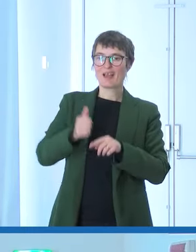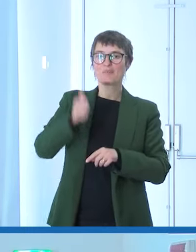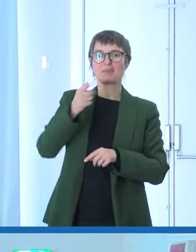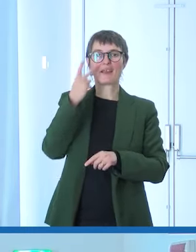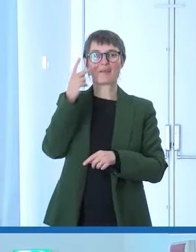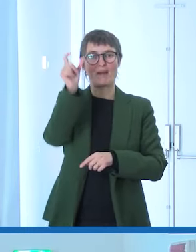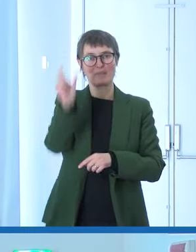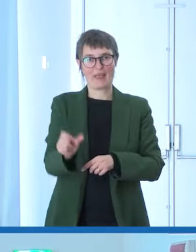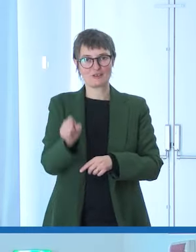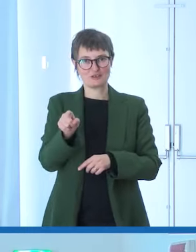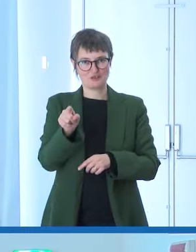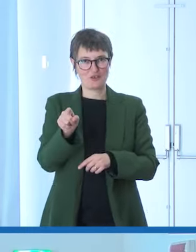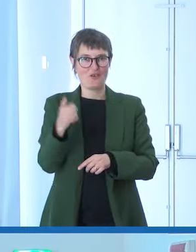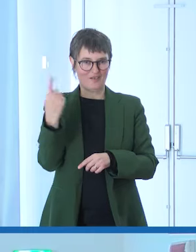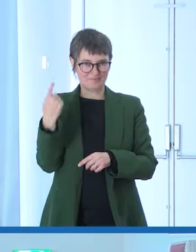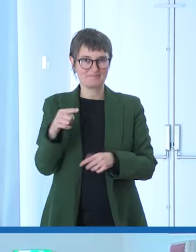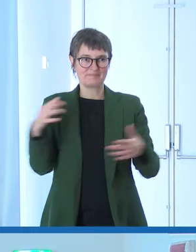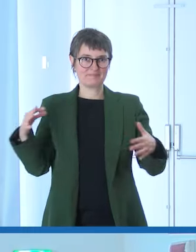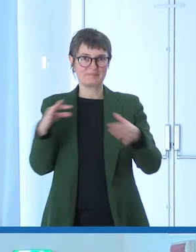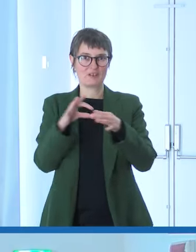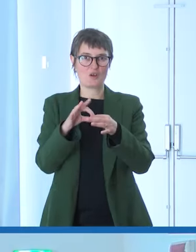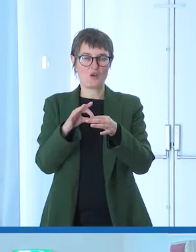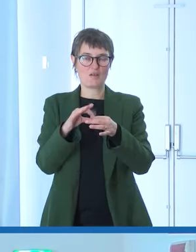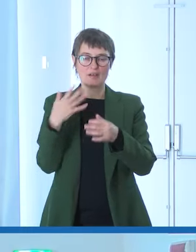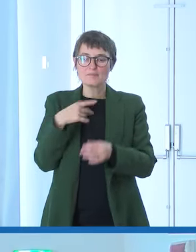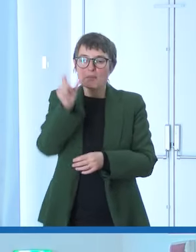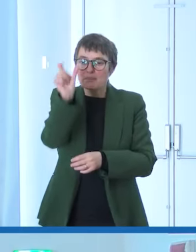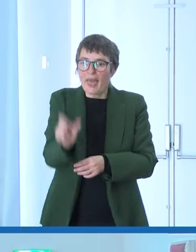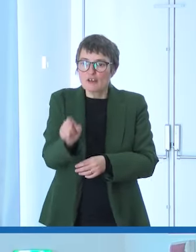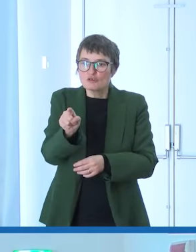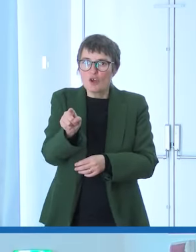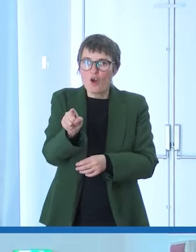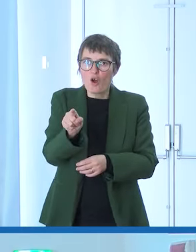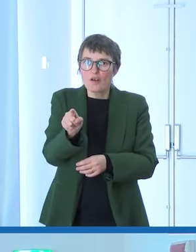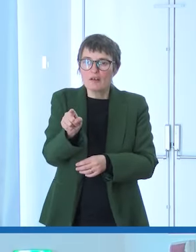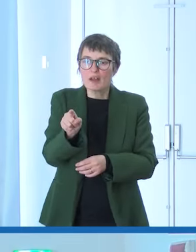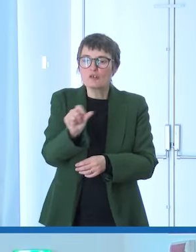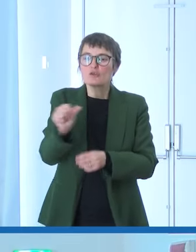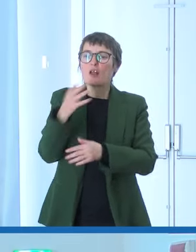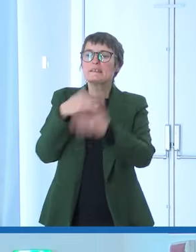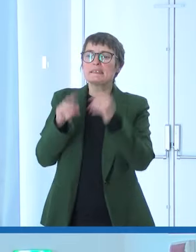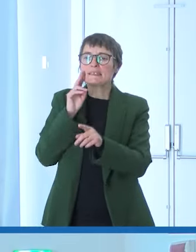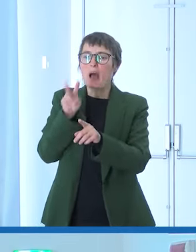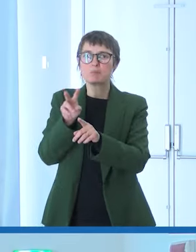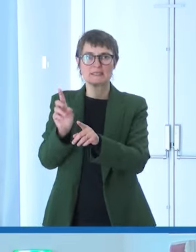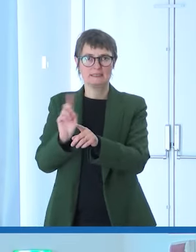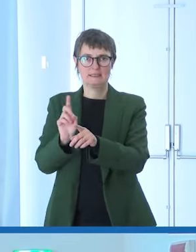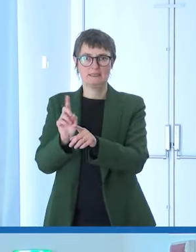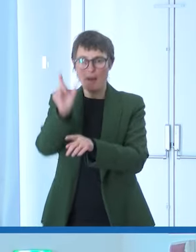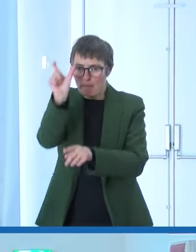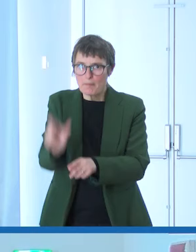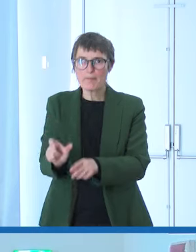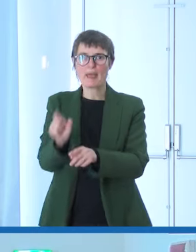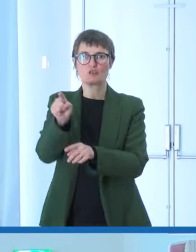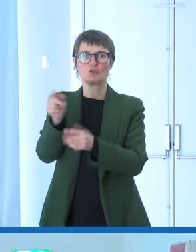Nico, cioè la persona, non la disabilità. L'istituto, anche con